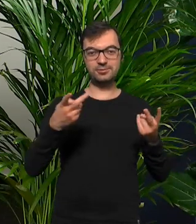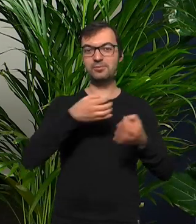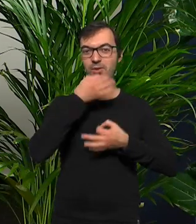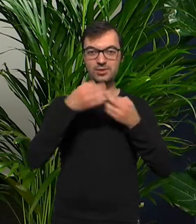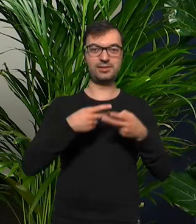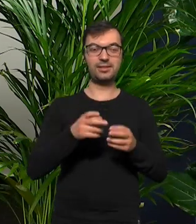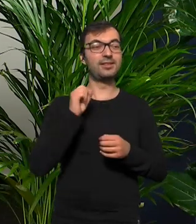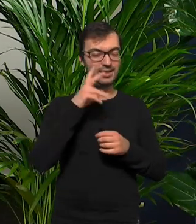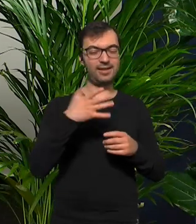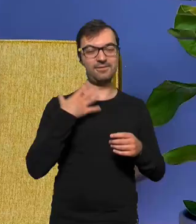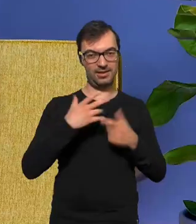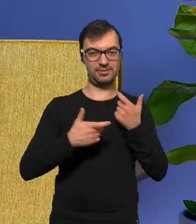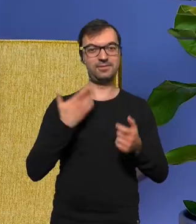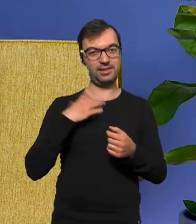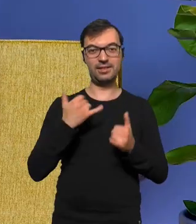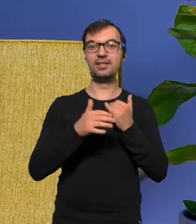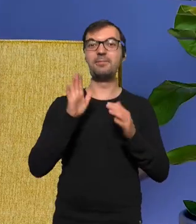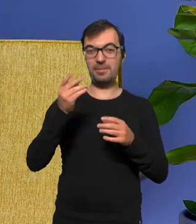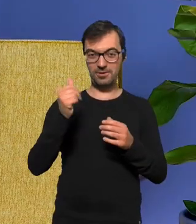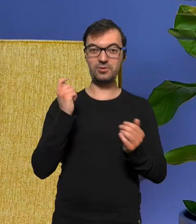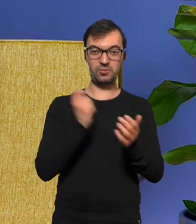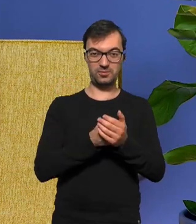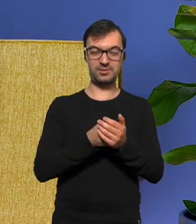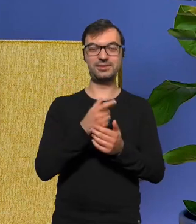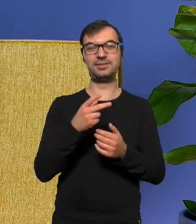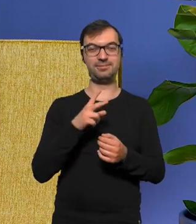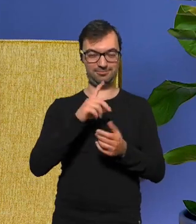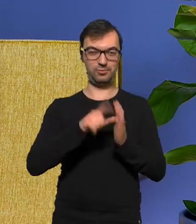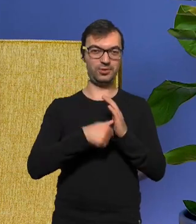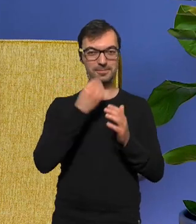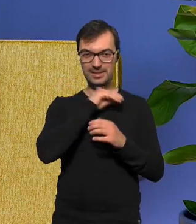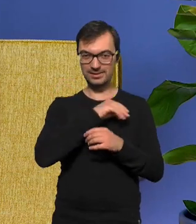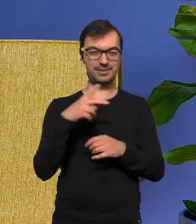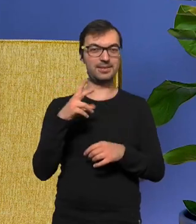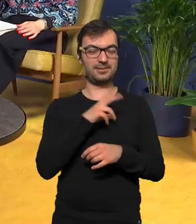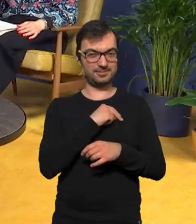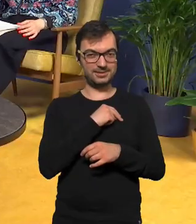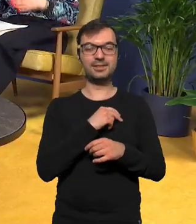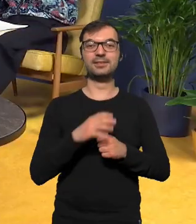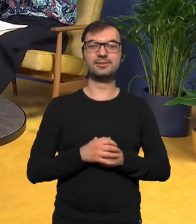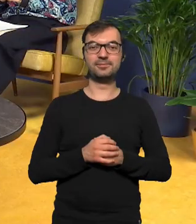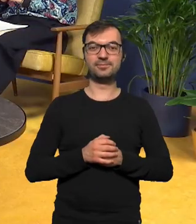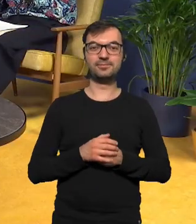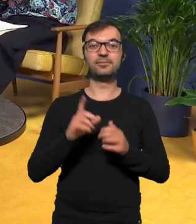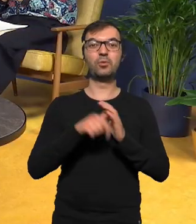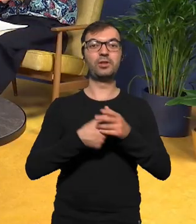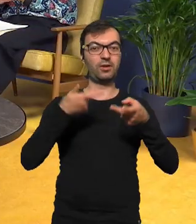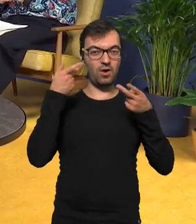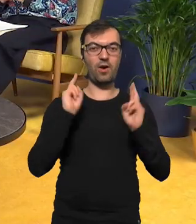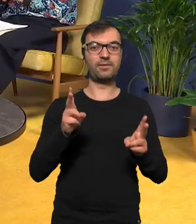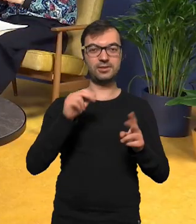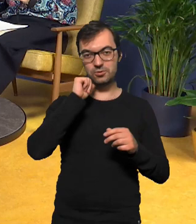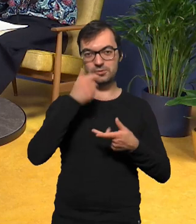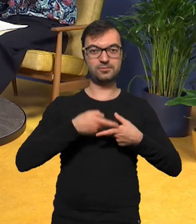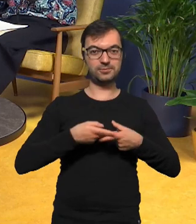tym utworem Tak, zróbcie tak Tak, skoro już was stać na to, żeby mieć pin i żeby mieć super wydanie Płyty, która ukazuje się oficjalnie jutro,